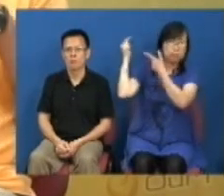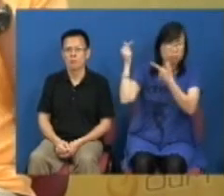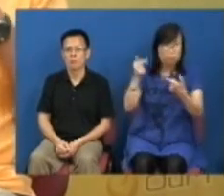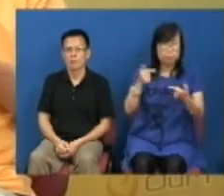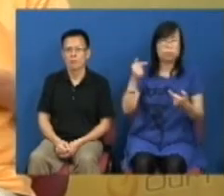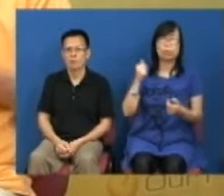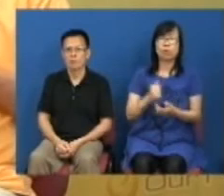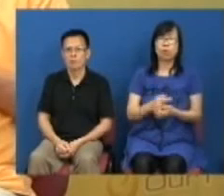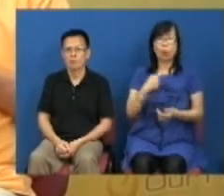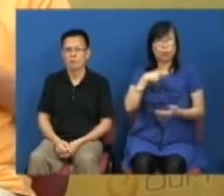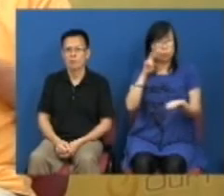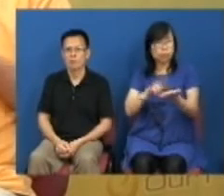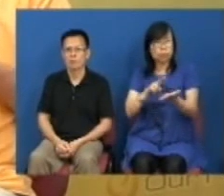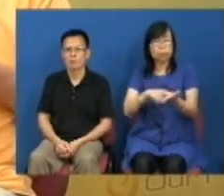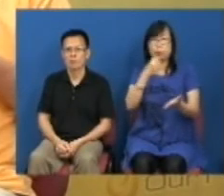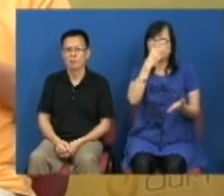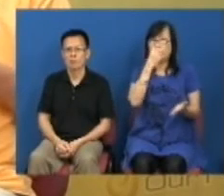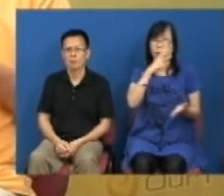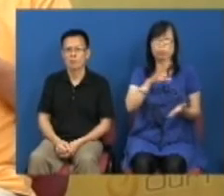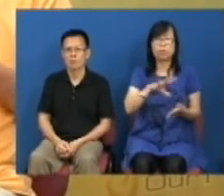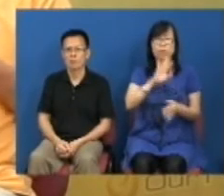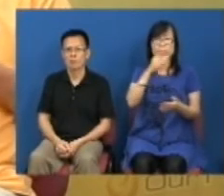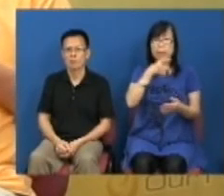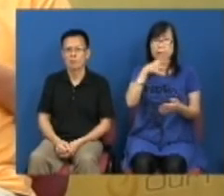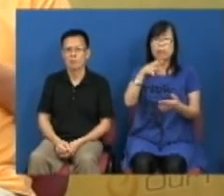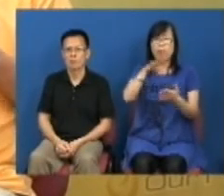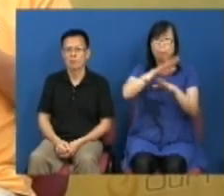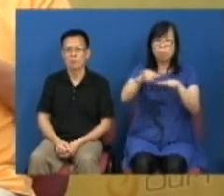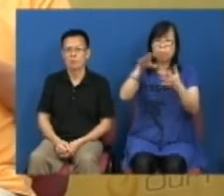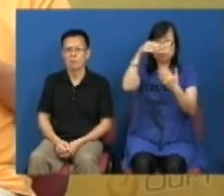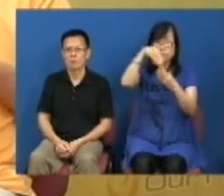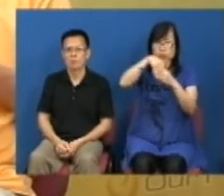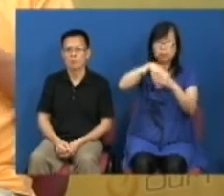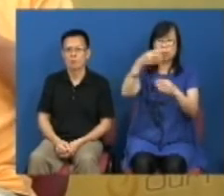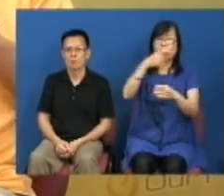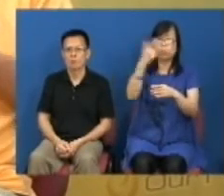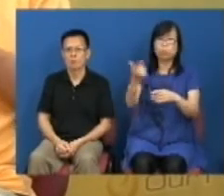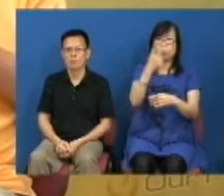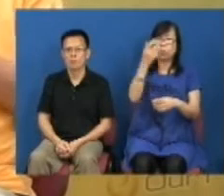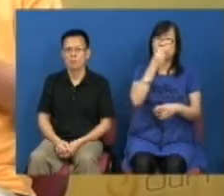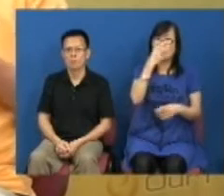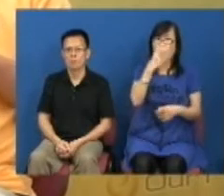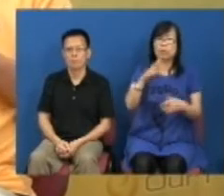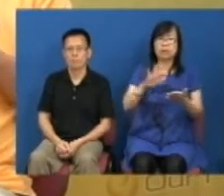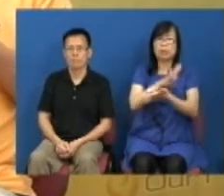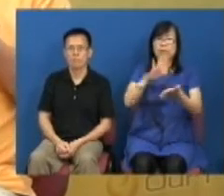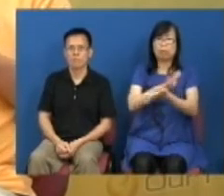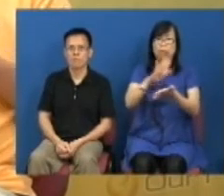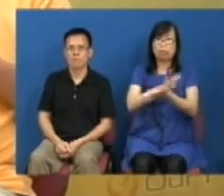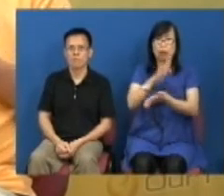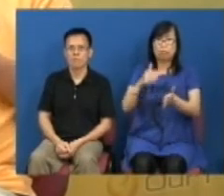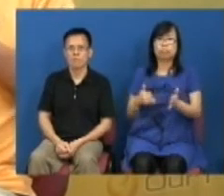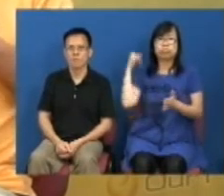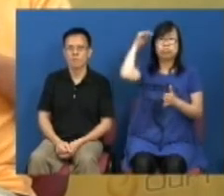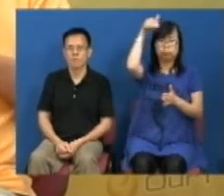我亦都很深信香港一日未有民主普选的话有很多香港人是会一年伏一年去上